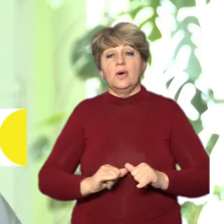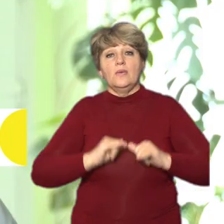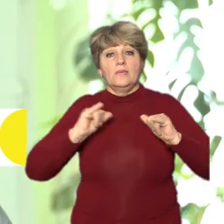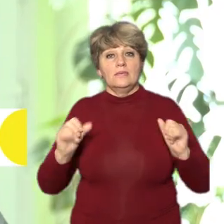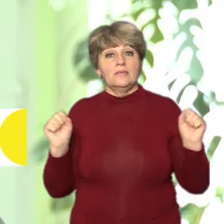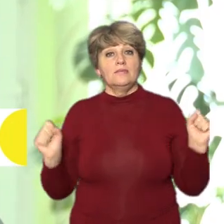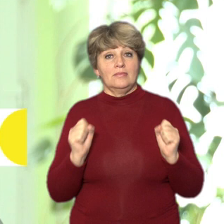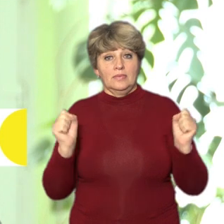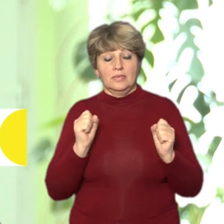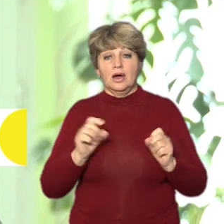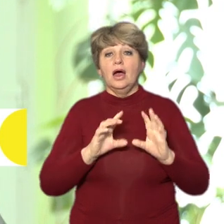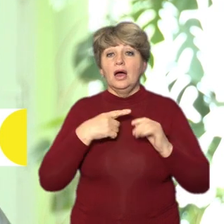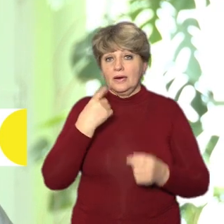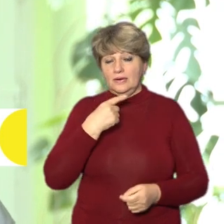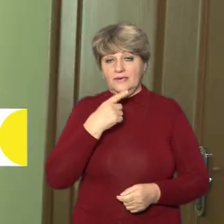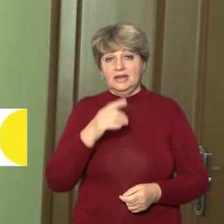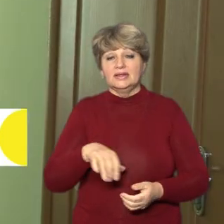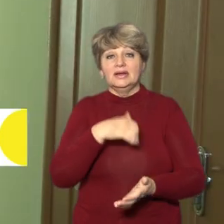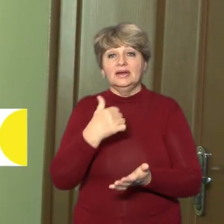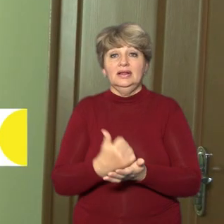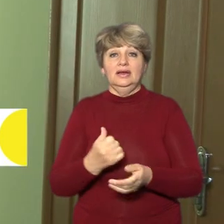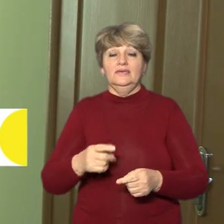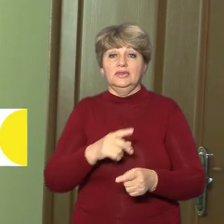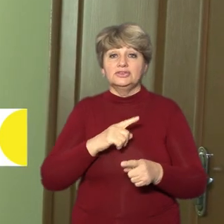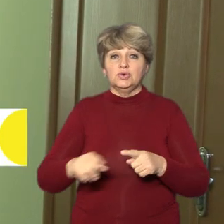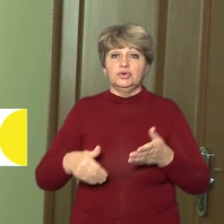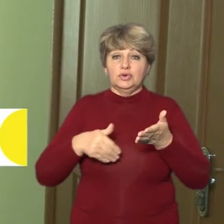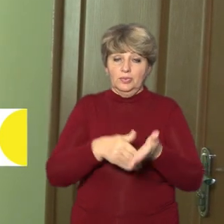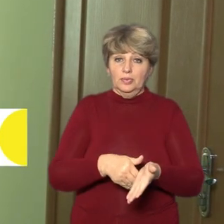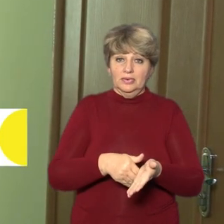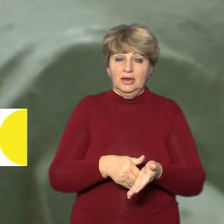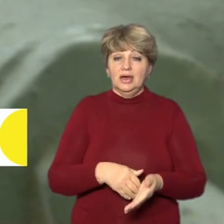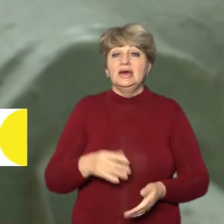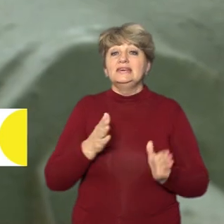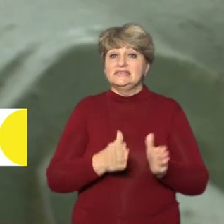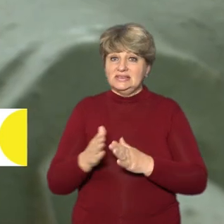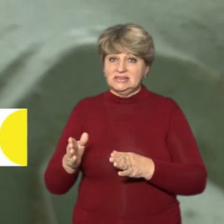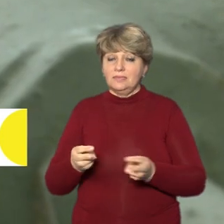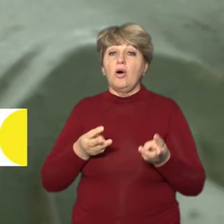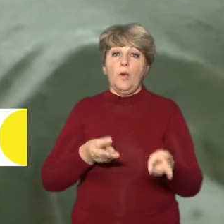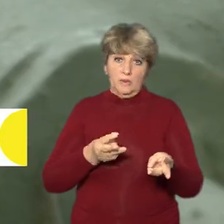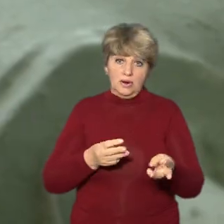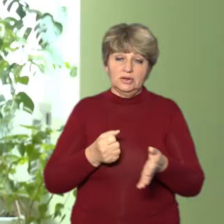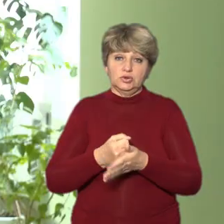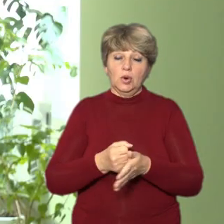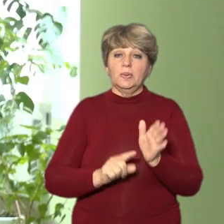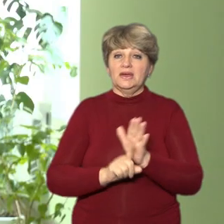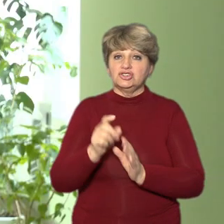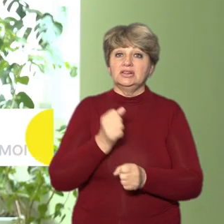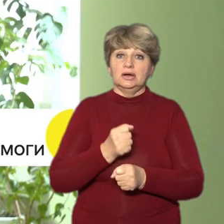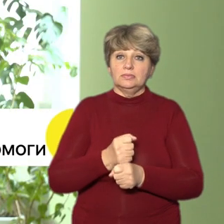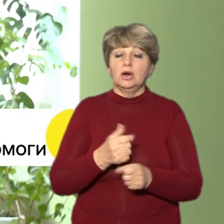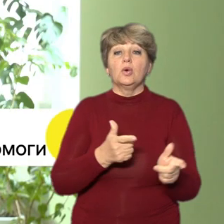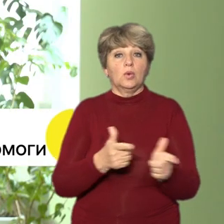Другого міського центру первинної медико-санітарної допомоги Олег Роскопін. Системи опалення до роботи готові. «Як буде